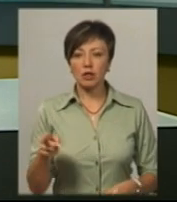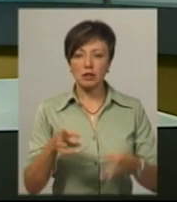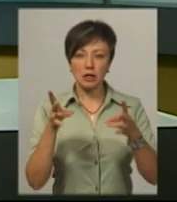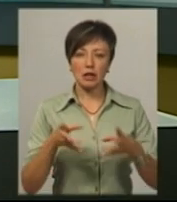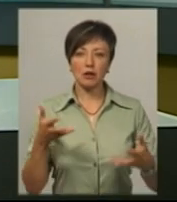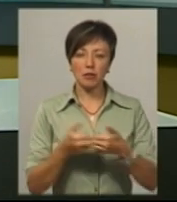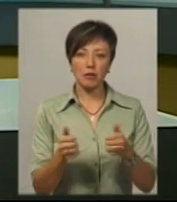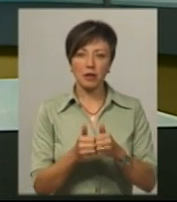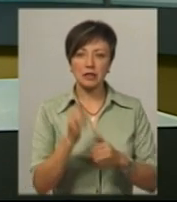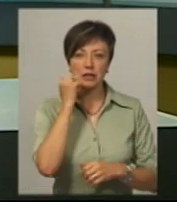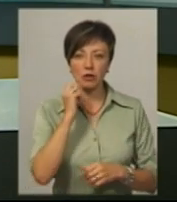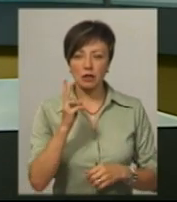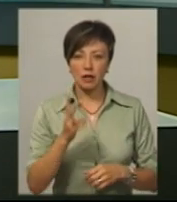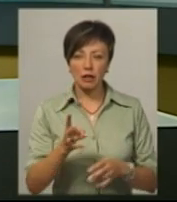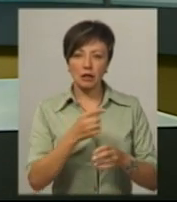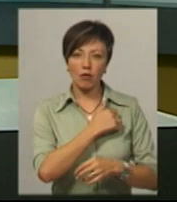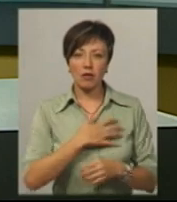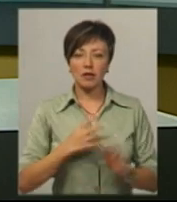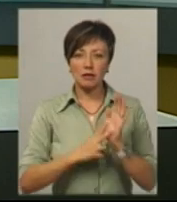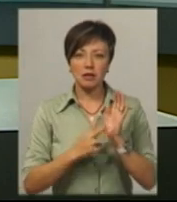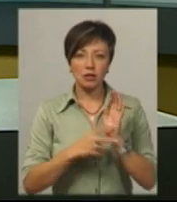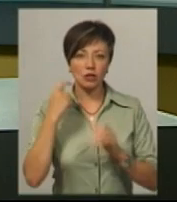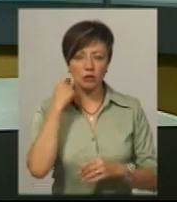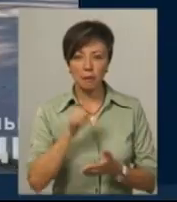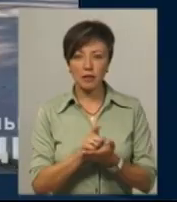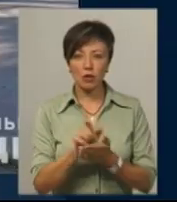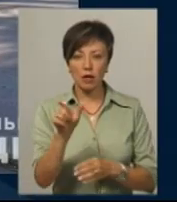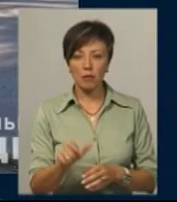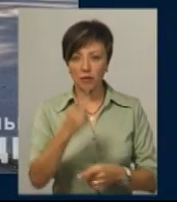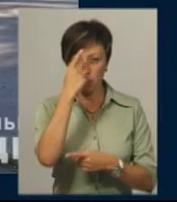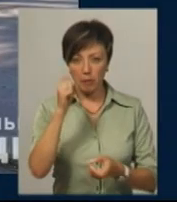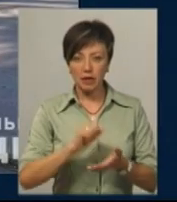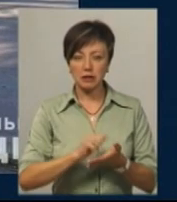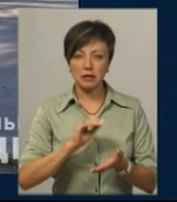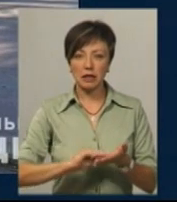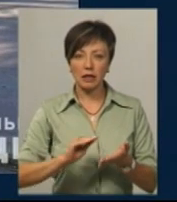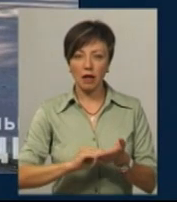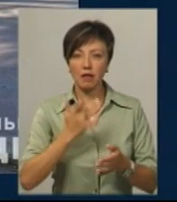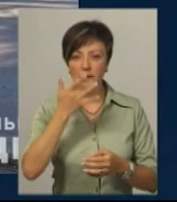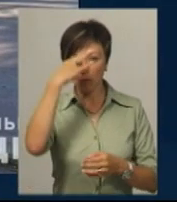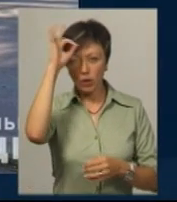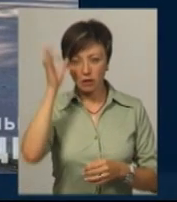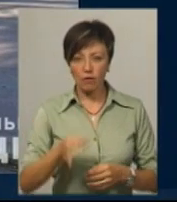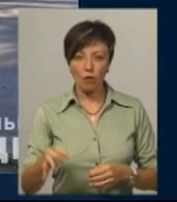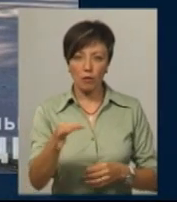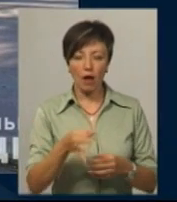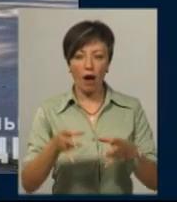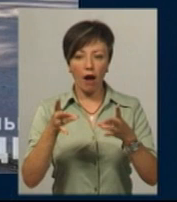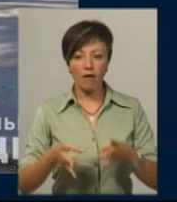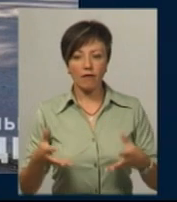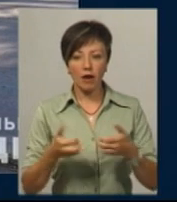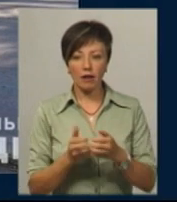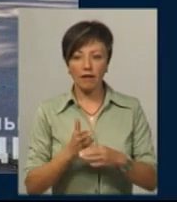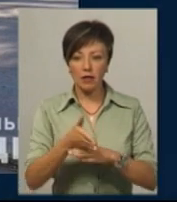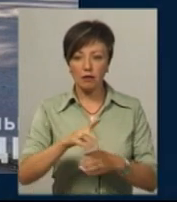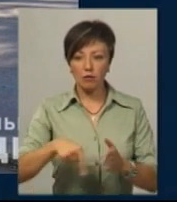Старокостянтинова травмувала 70-річна пенсіонерка. Як повідомляє прес-секретарка Нацполіції області Інна Глега, аварія сталася на в